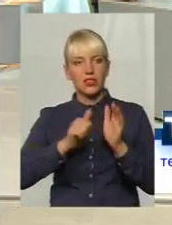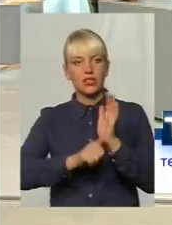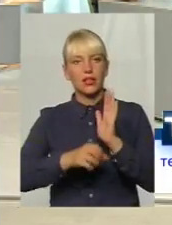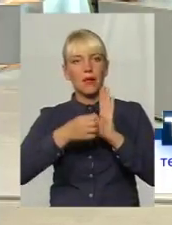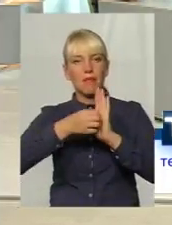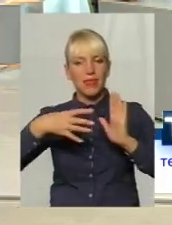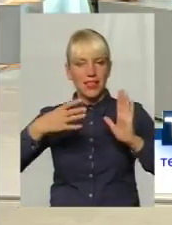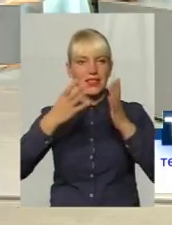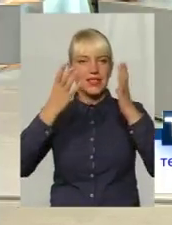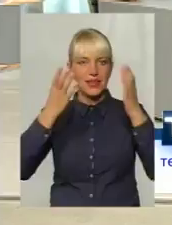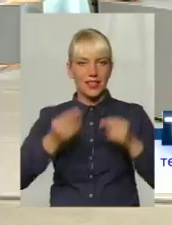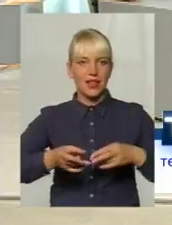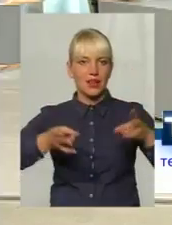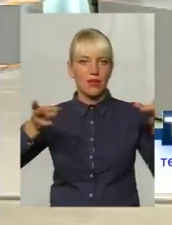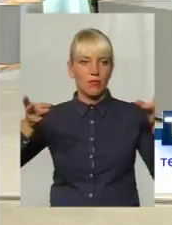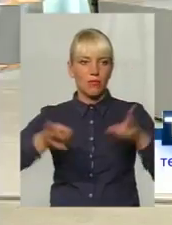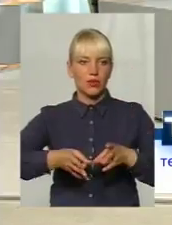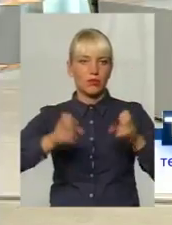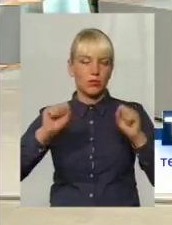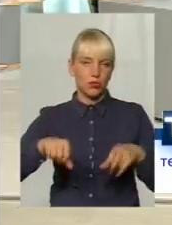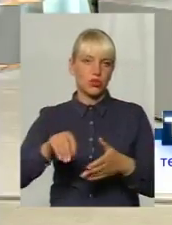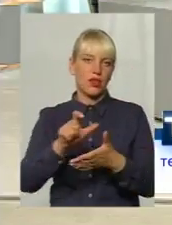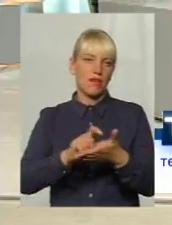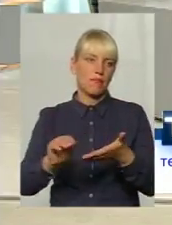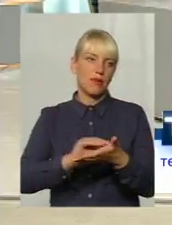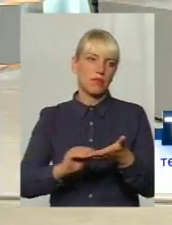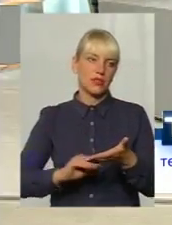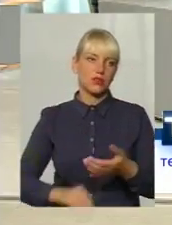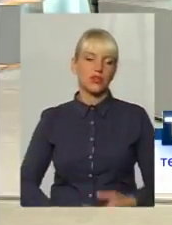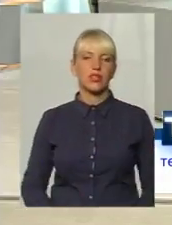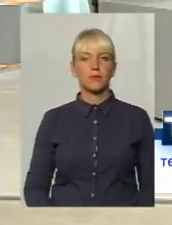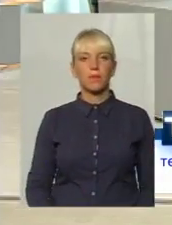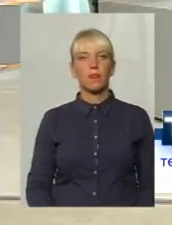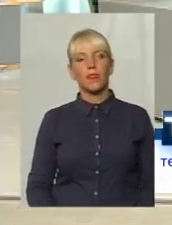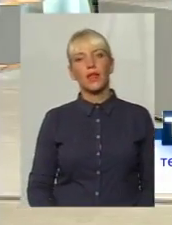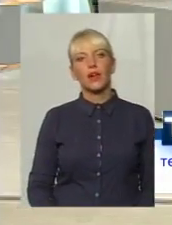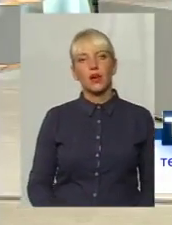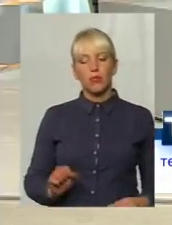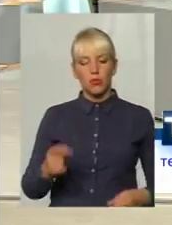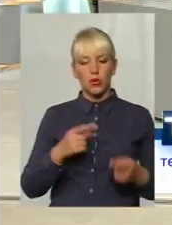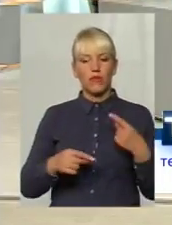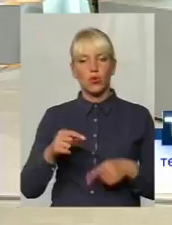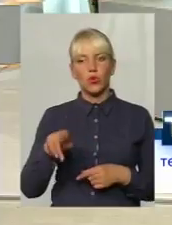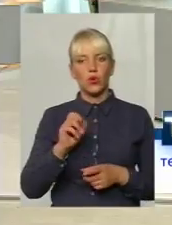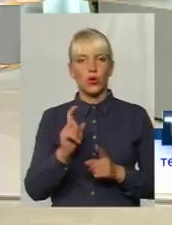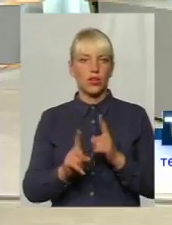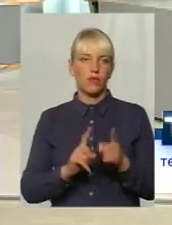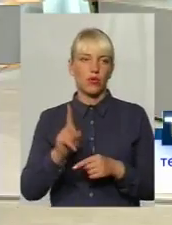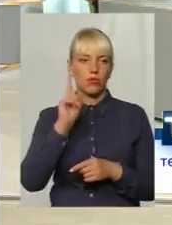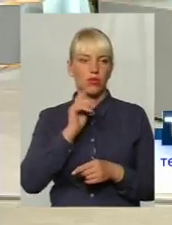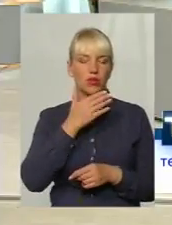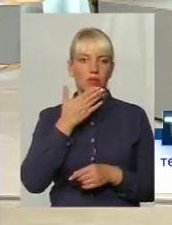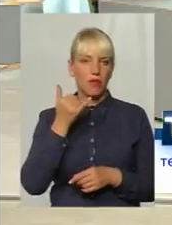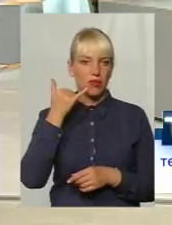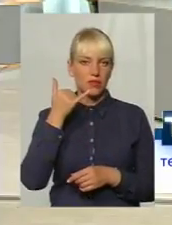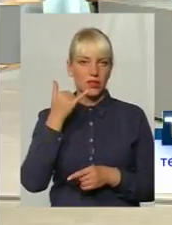15-денна потреба. Можна виписувати. Перейдемо, знову ж таки, трошки повернемося до реформи, поки немає дзвінків.